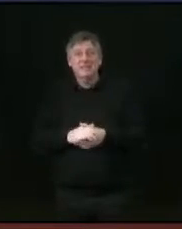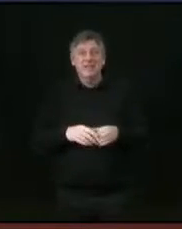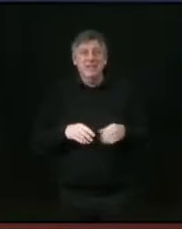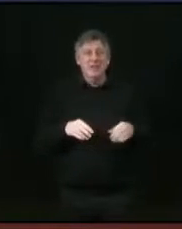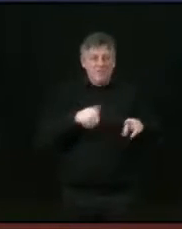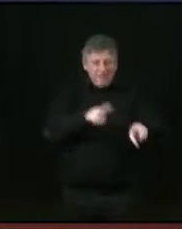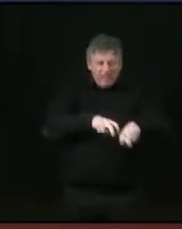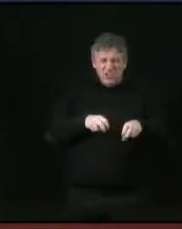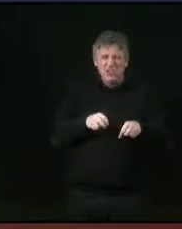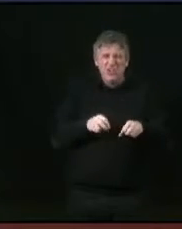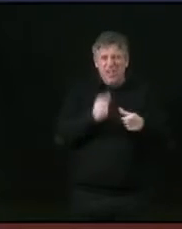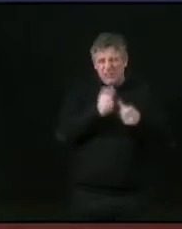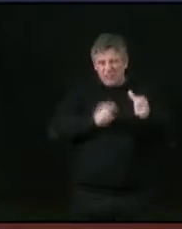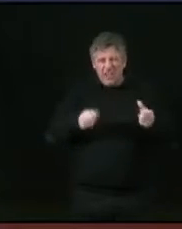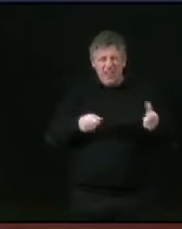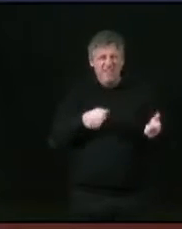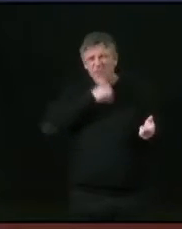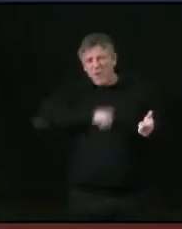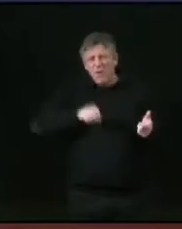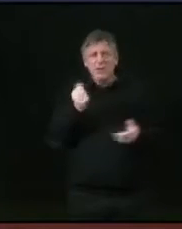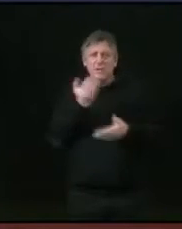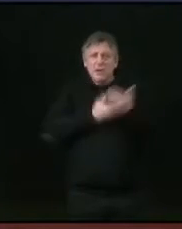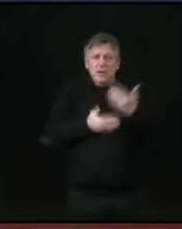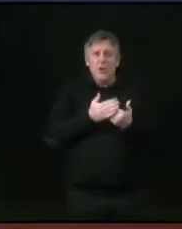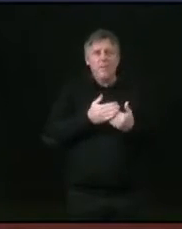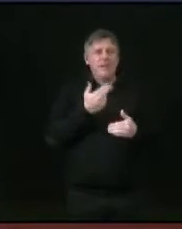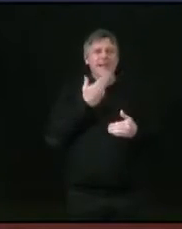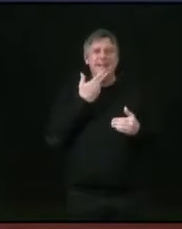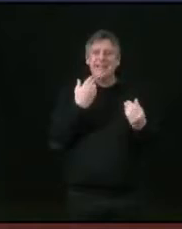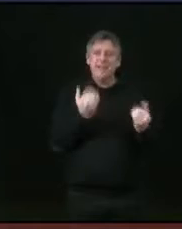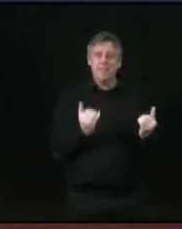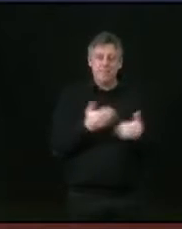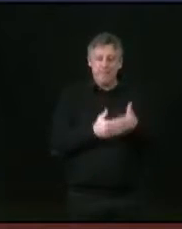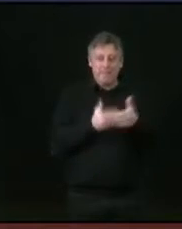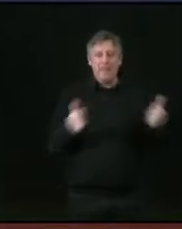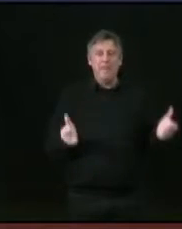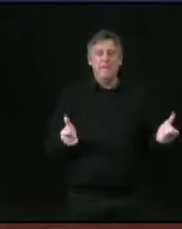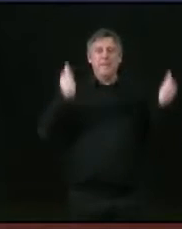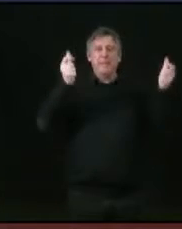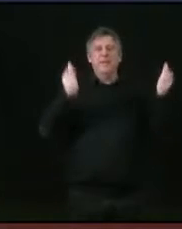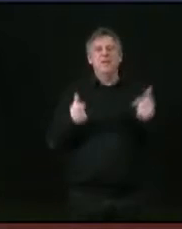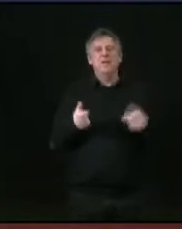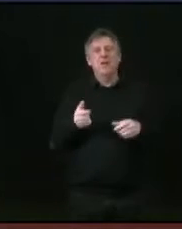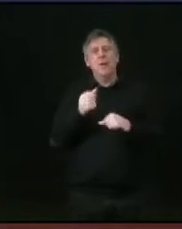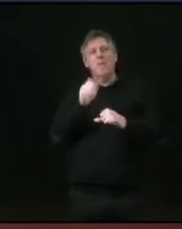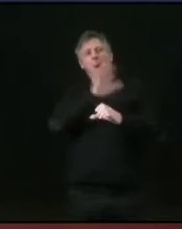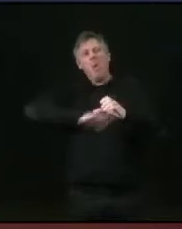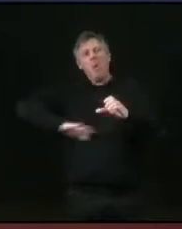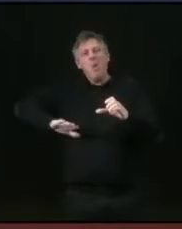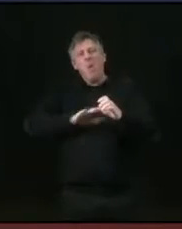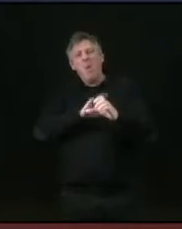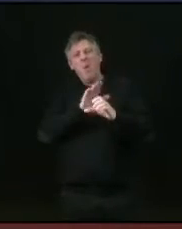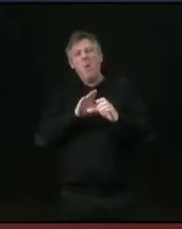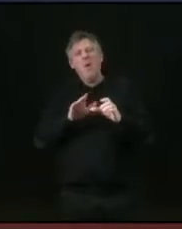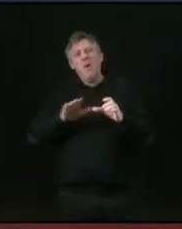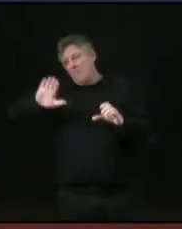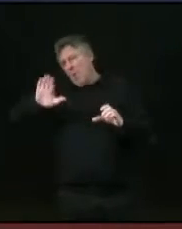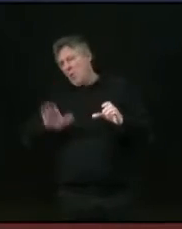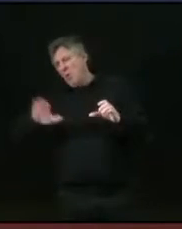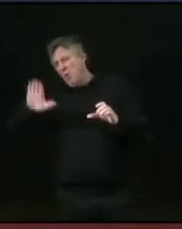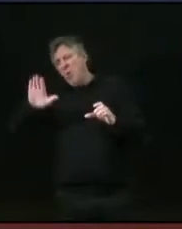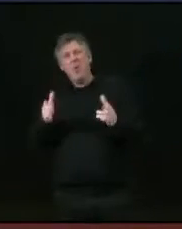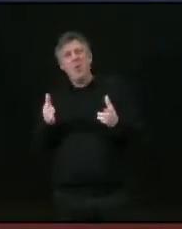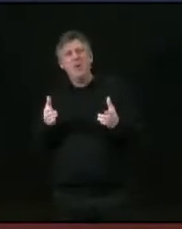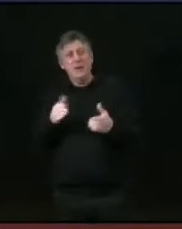en quelque chose de qualité qui nous sort d'une image de ville, banlieue, de première couronne. C'est construit sur des faubourgs,